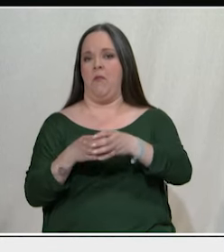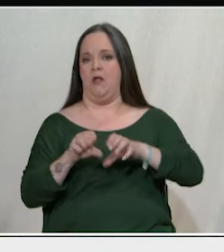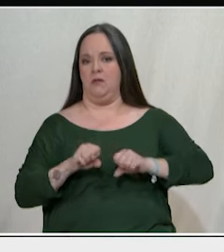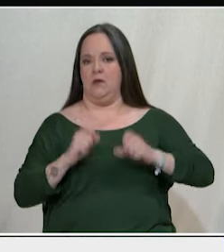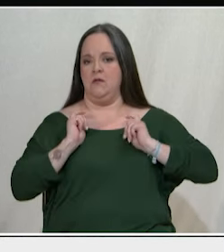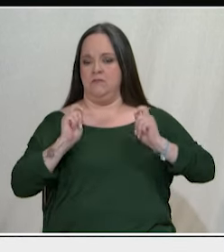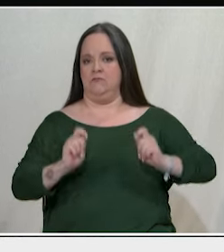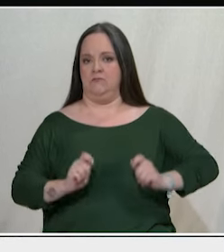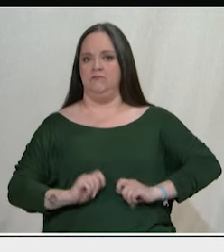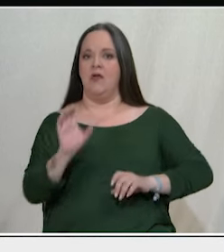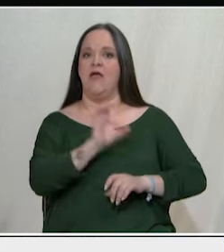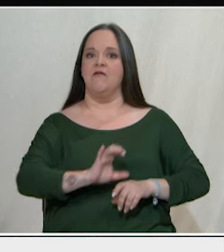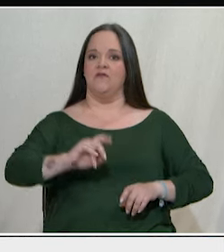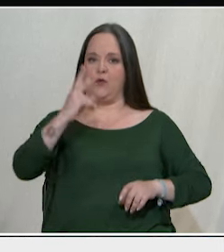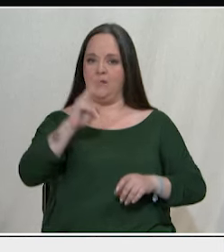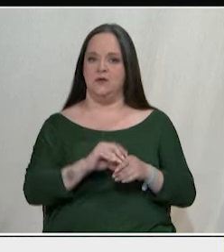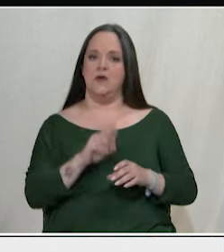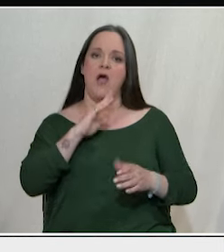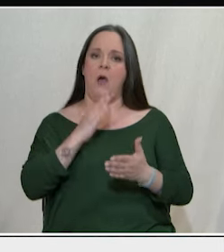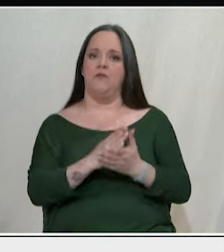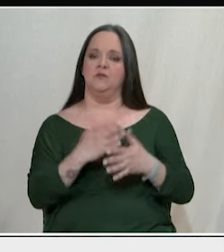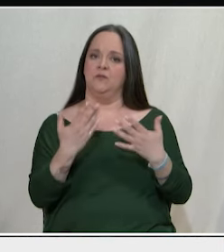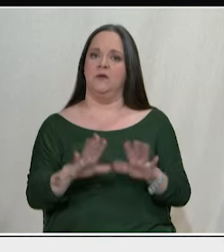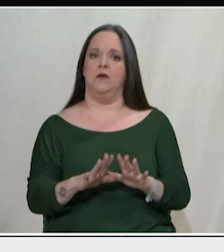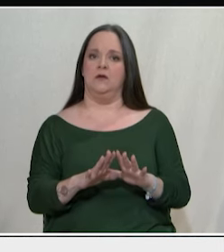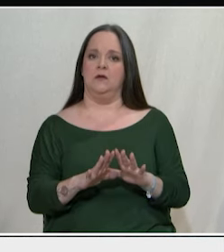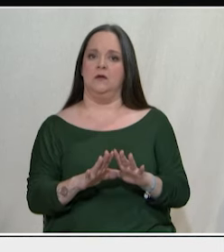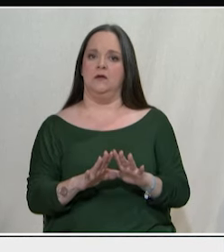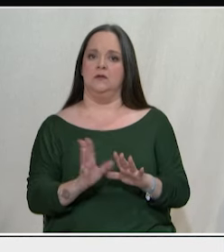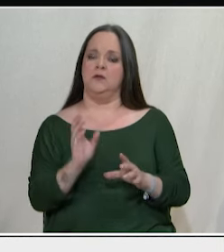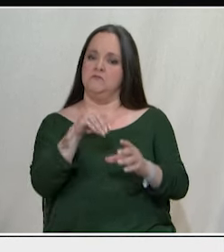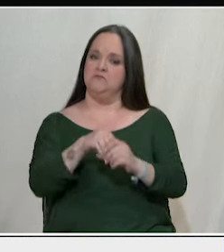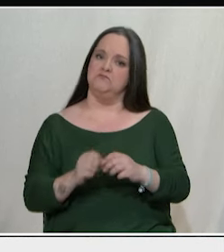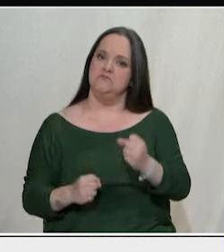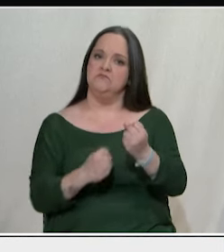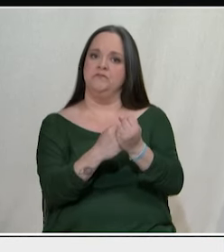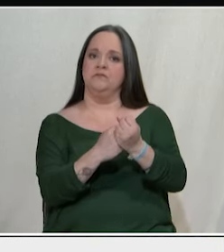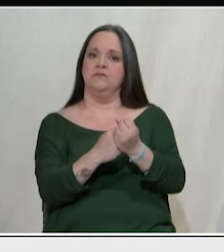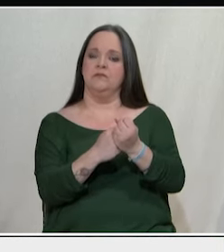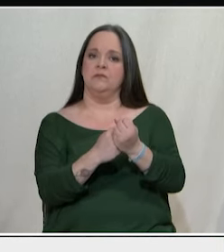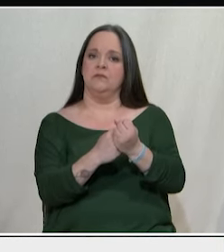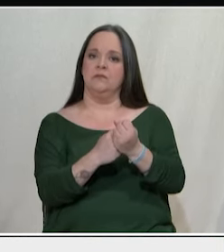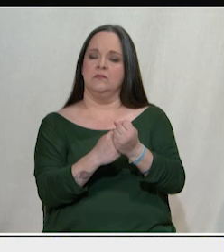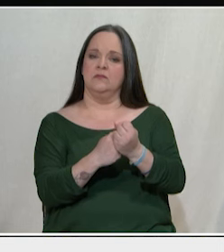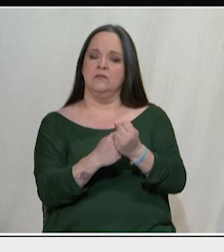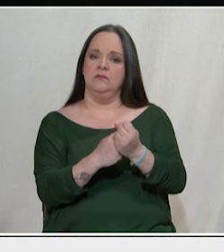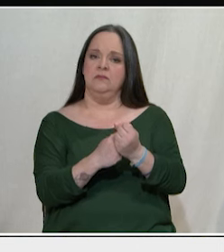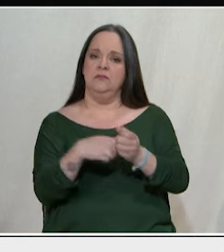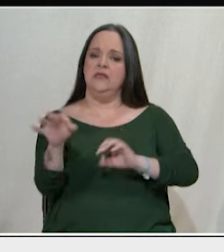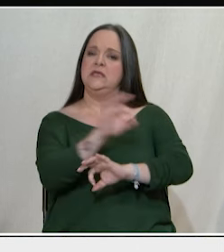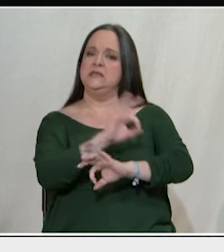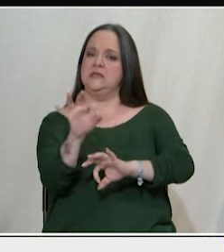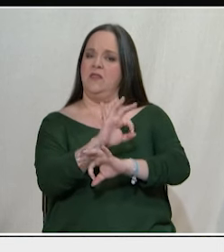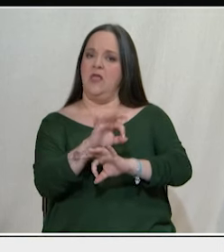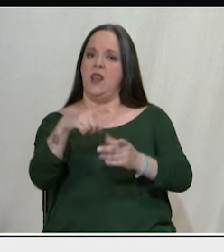έχουν πάρει μία απόφαση. Να ταχθούν μέχρι τέλους με τα φιλοπόλεμα σχέδια των ΗΠΑ και